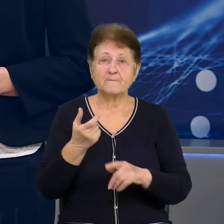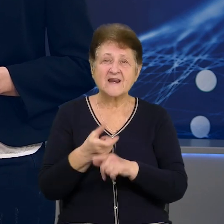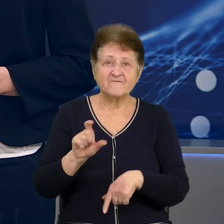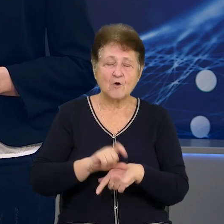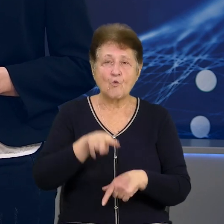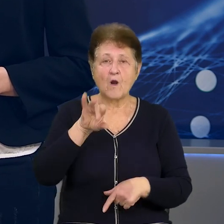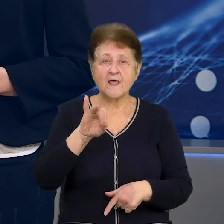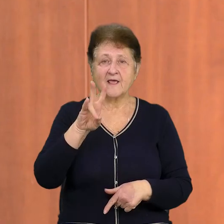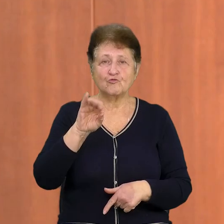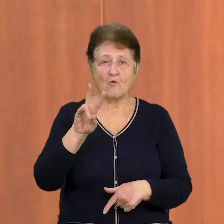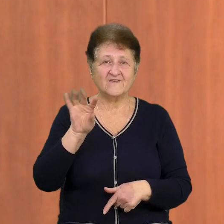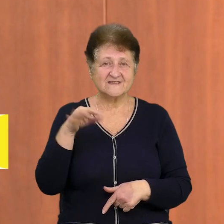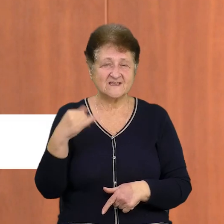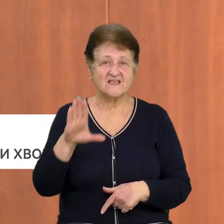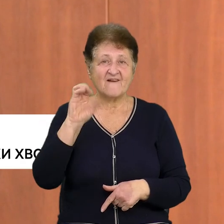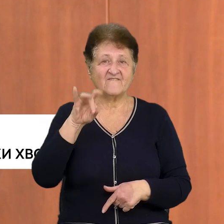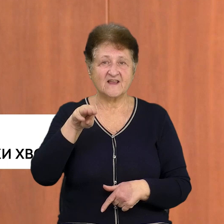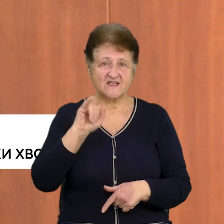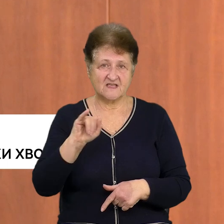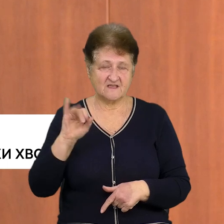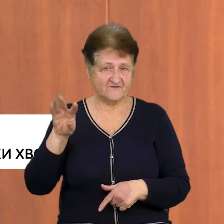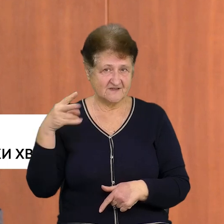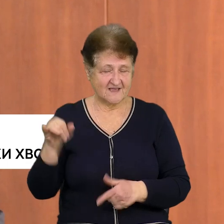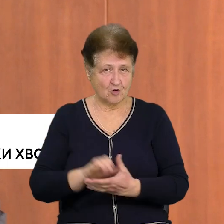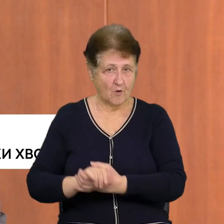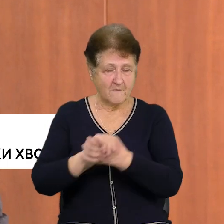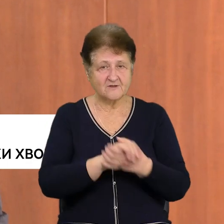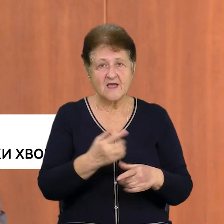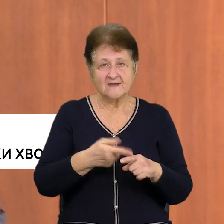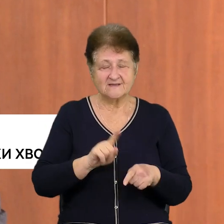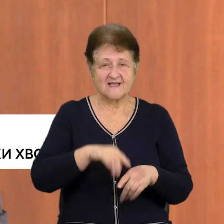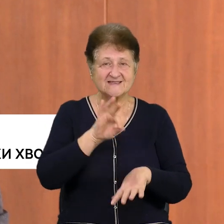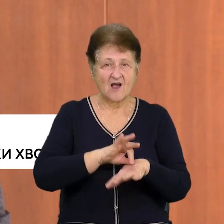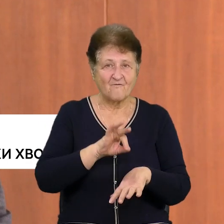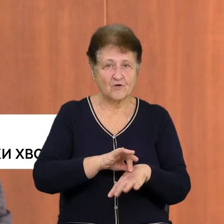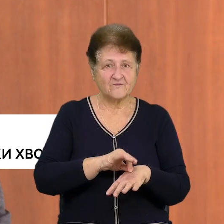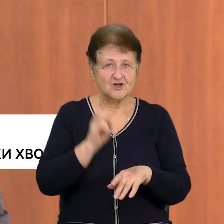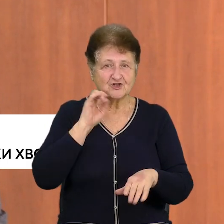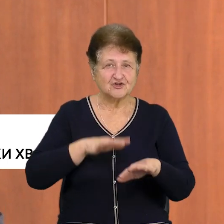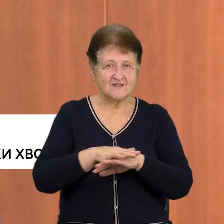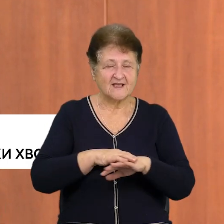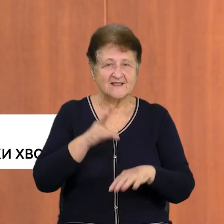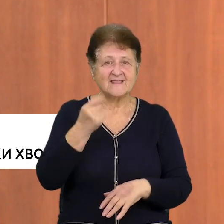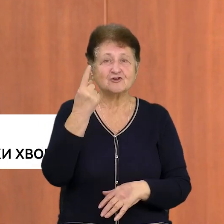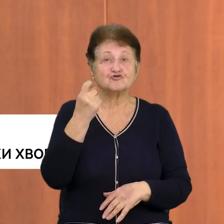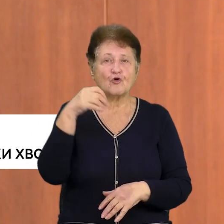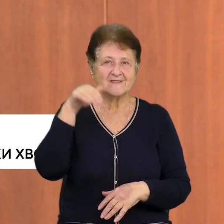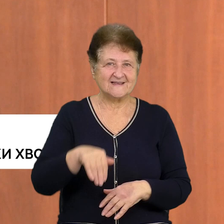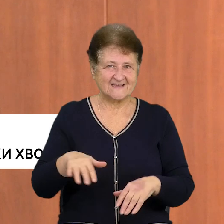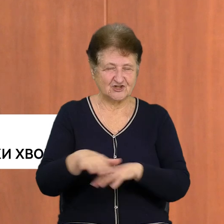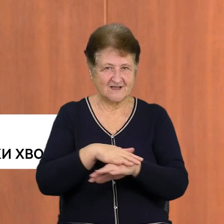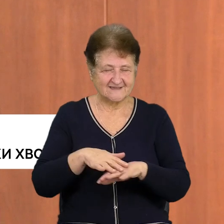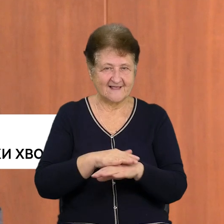та Линовицькій громадах. «Але це за рахунок того, що захворюваності вираховується на 100 тисяч населення. Тобто